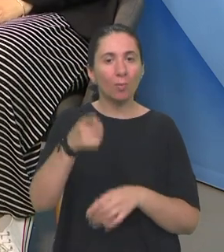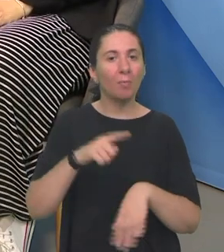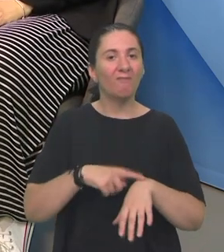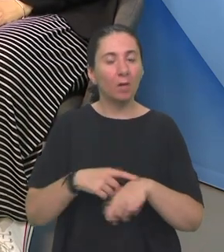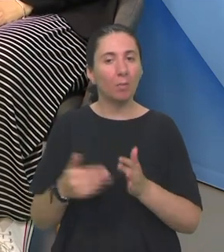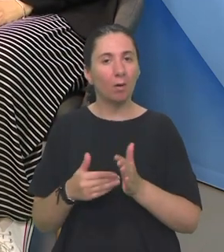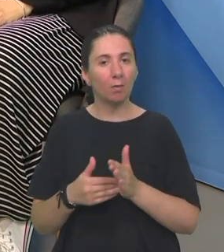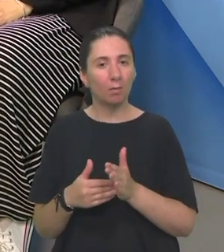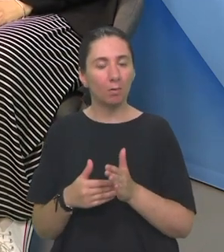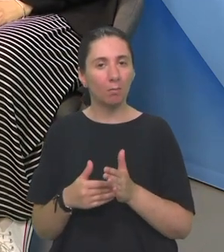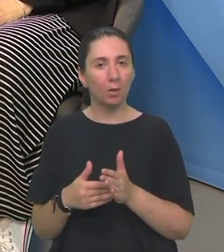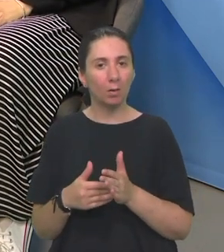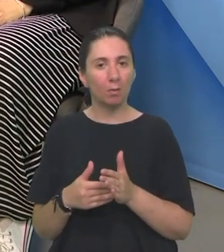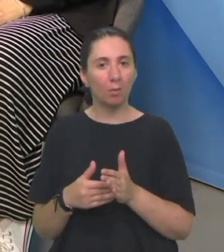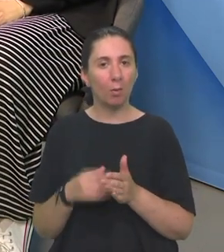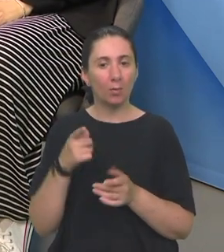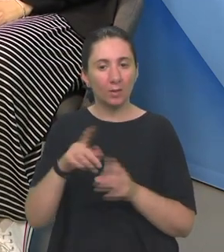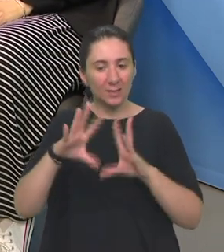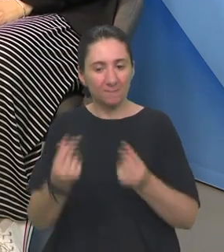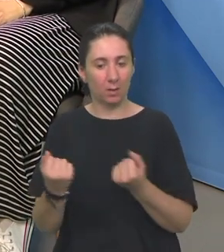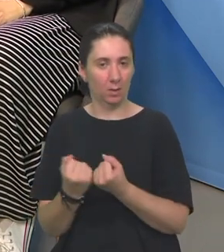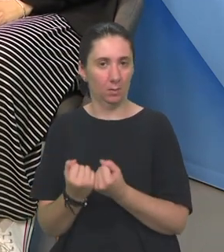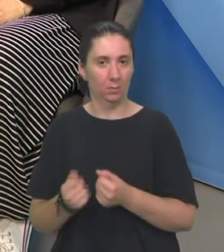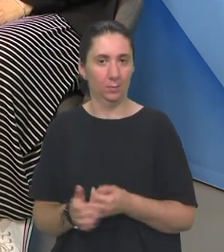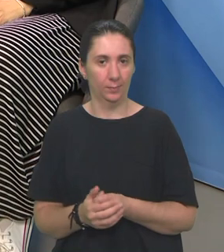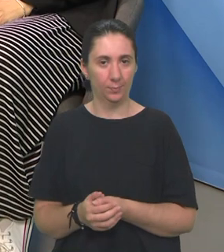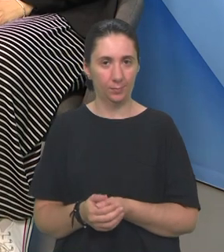vremena trebalo da sve savladaš?